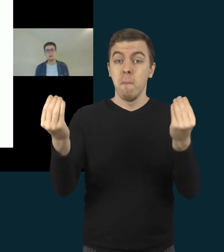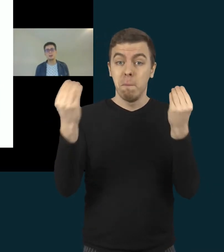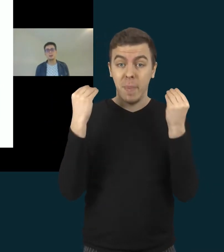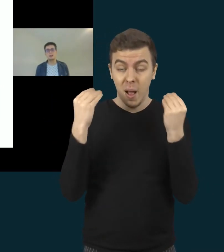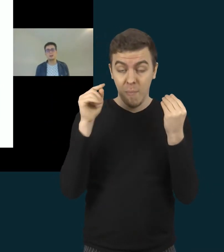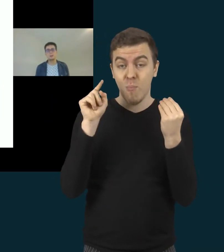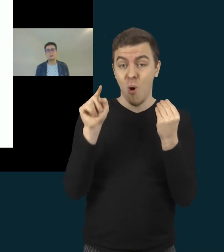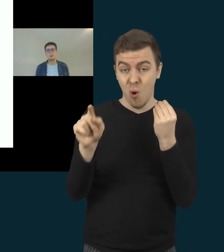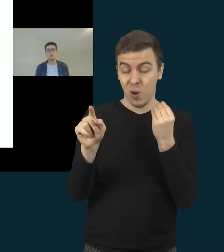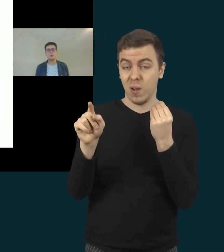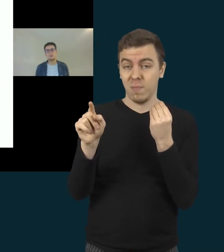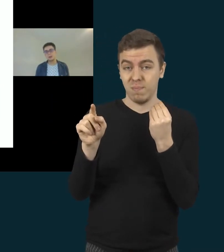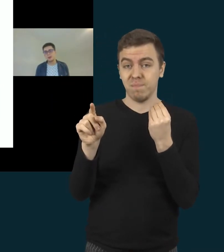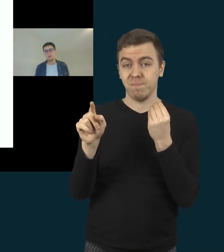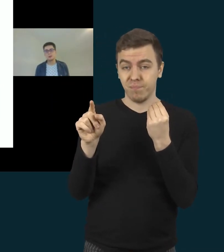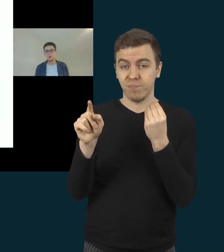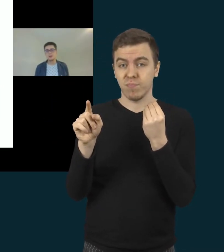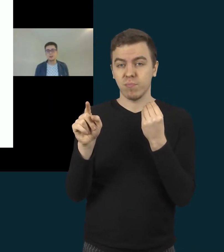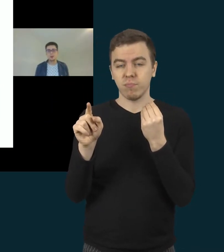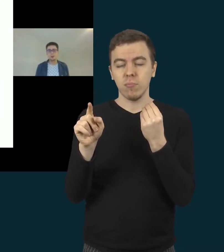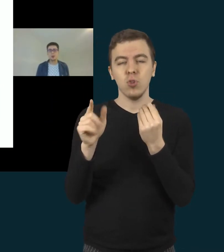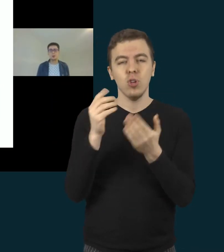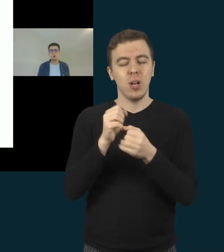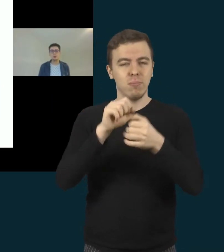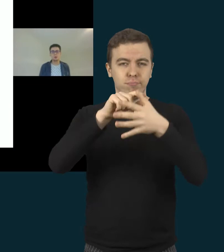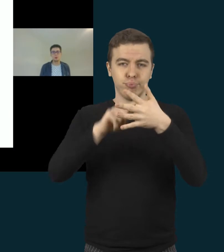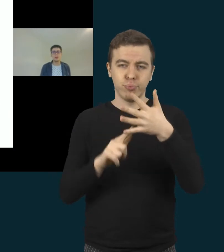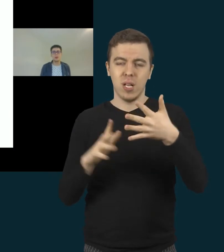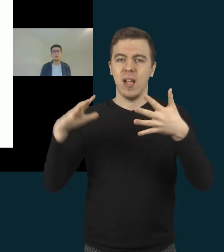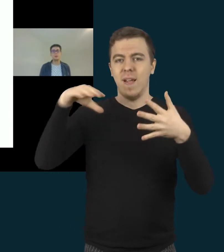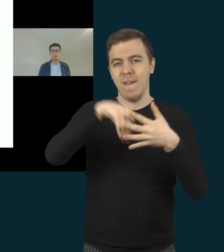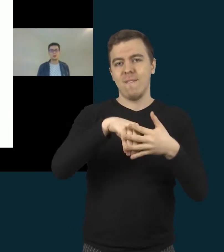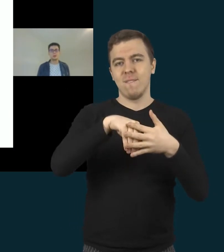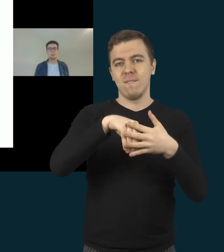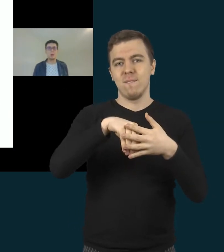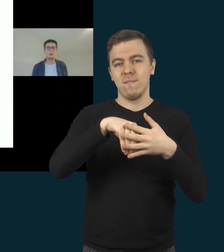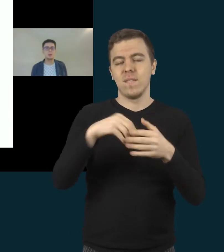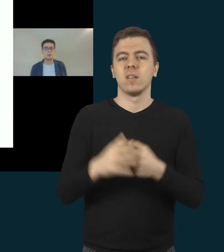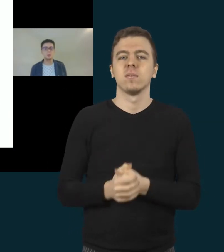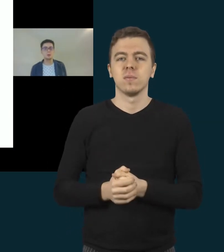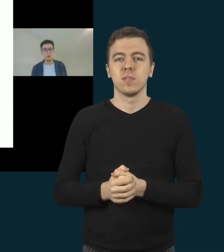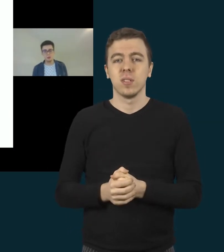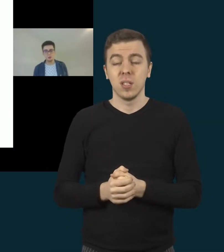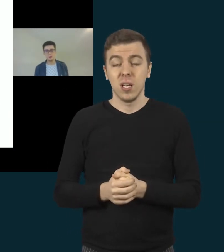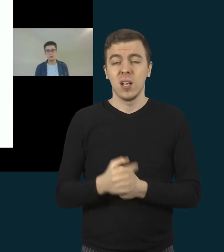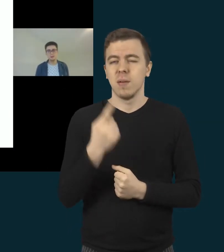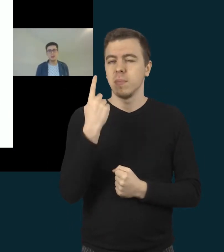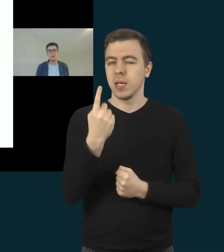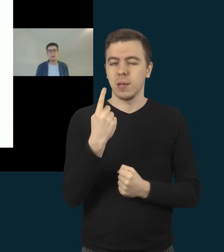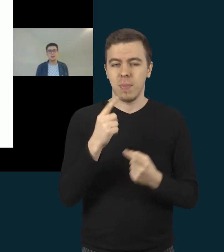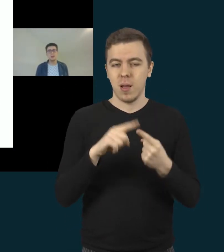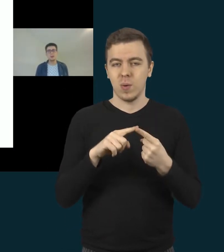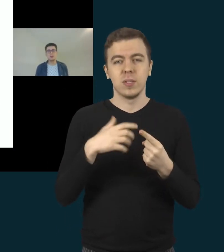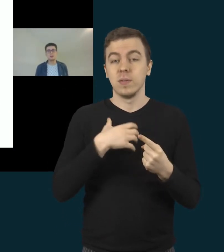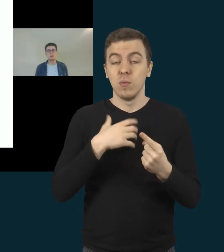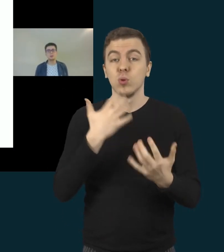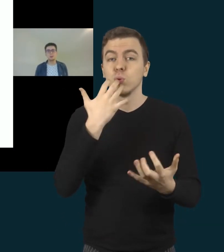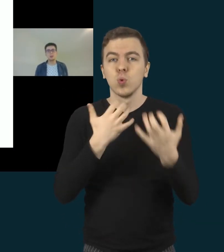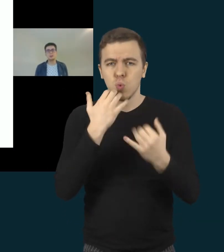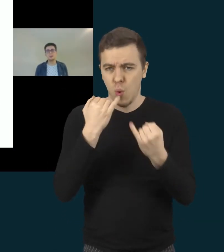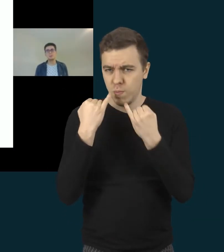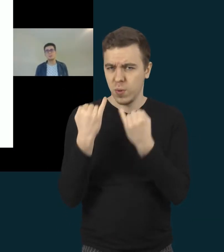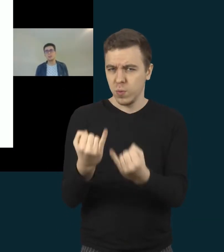susideda iš penkių tokių elementų. Tai pirmiausia yra sudominimas, kuris